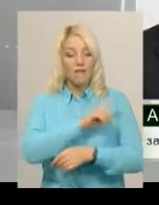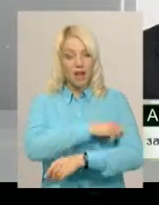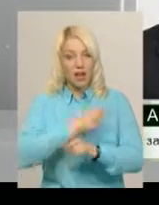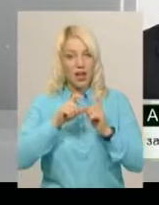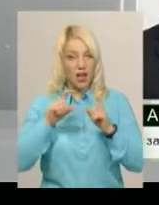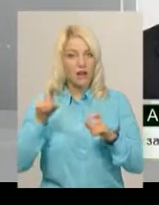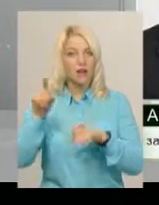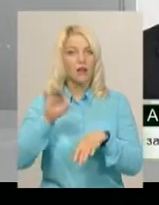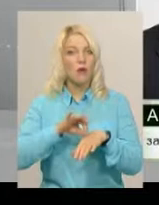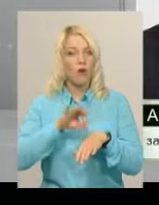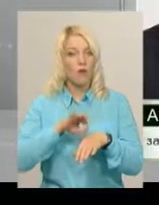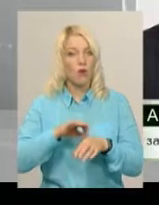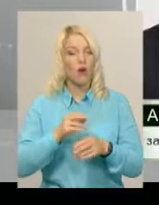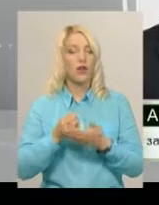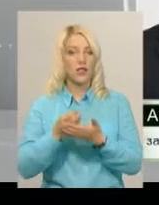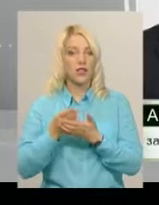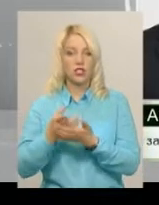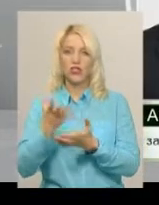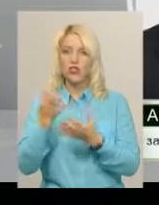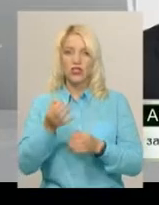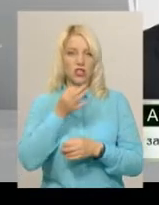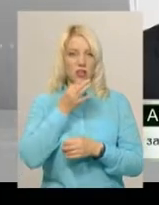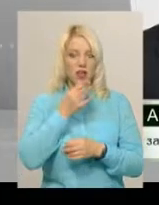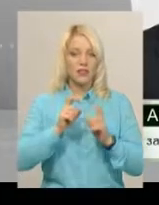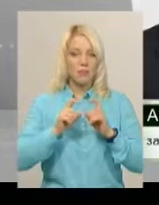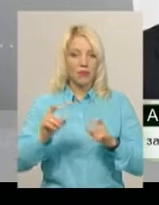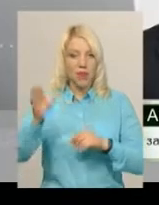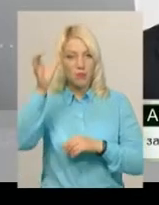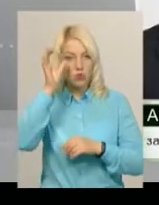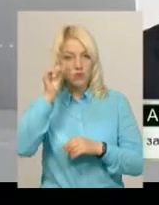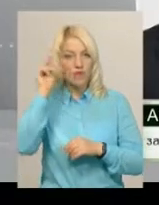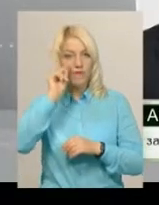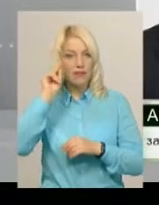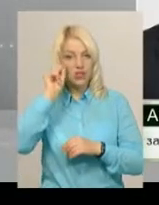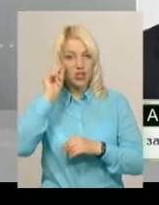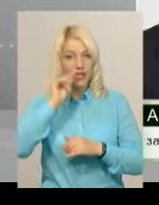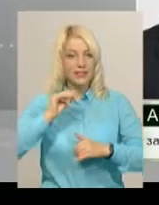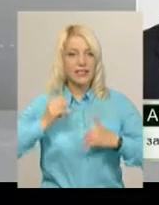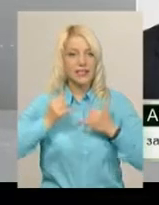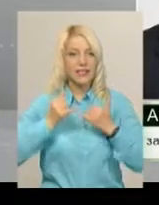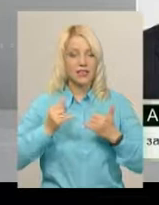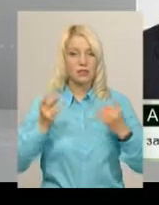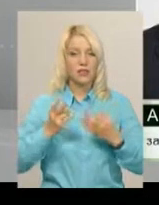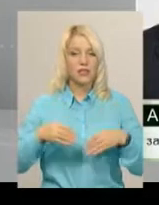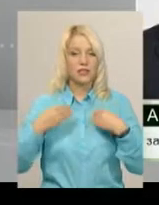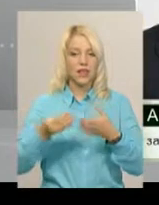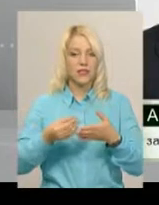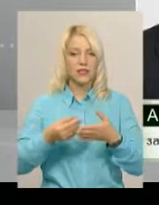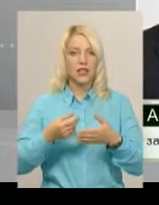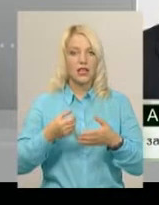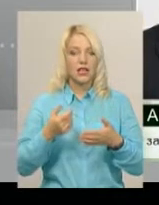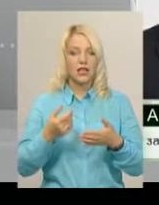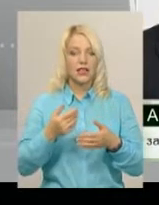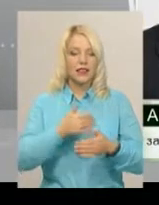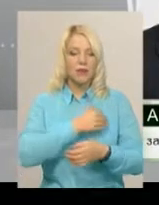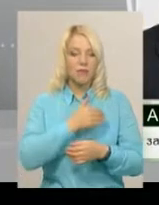садочки ще немає. Департамент освіти вивчає, дивиться зараз, повинні дати до кінця ніяка температура